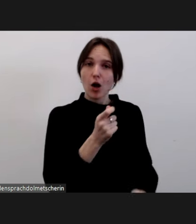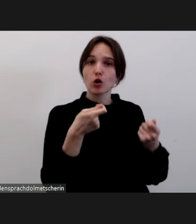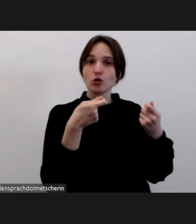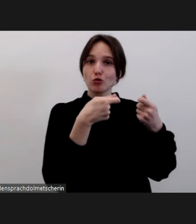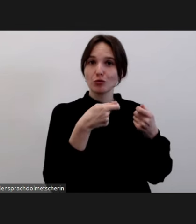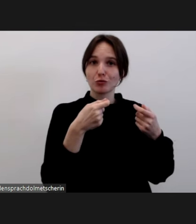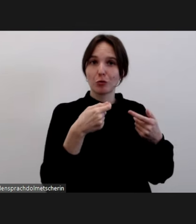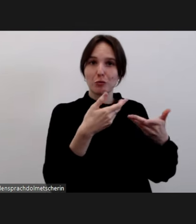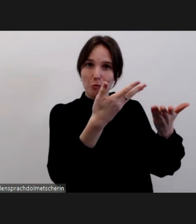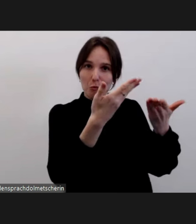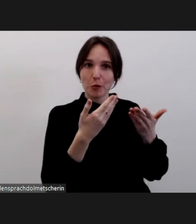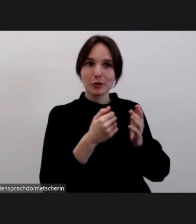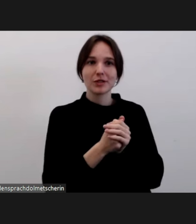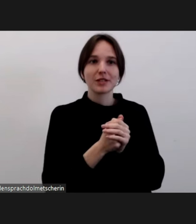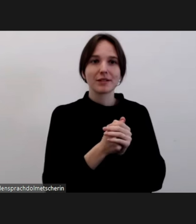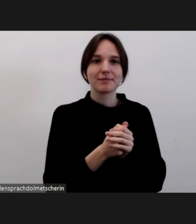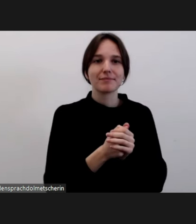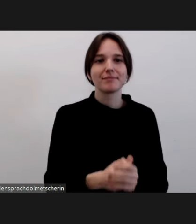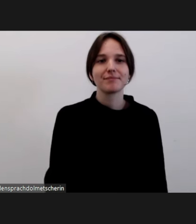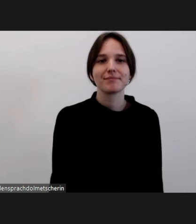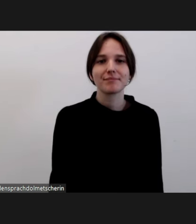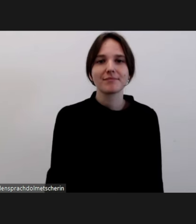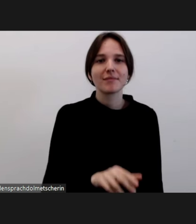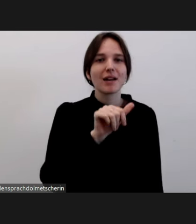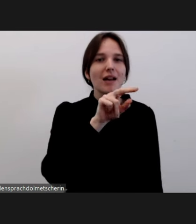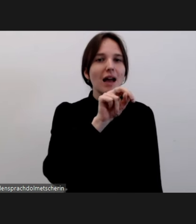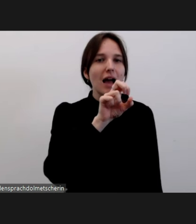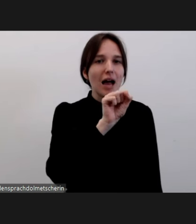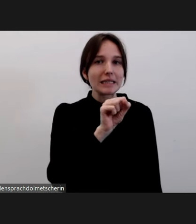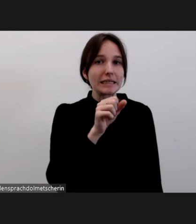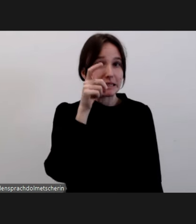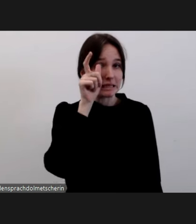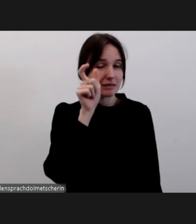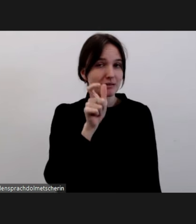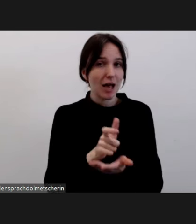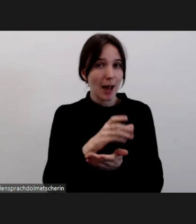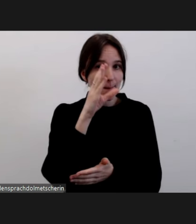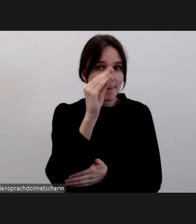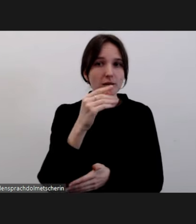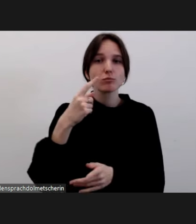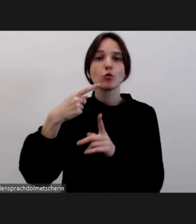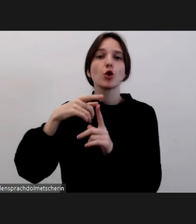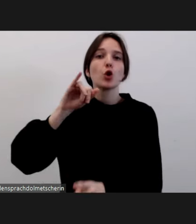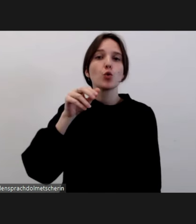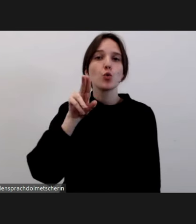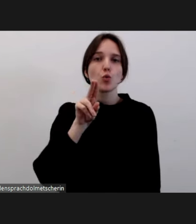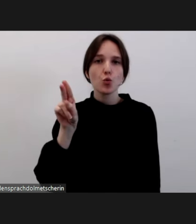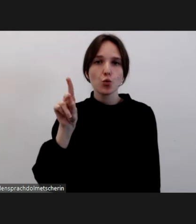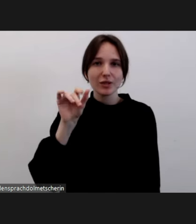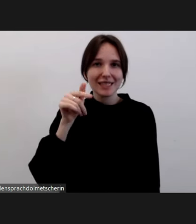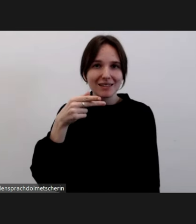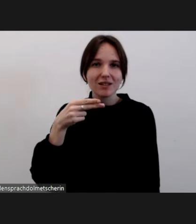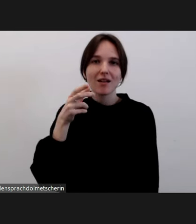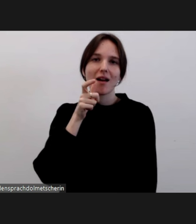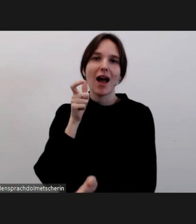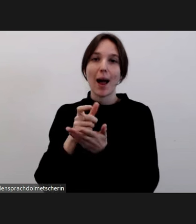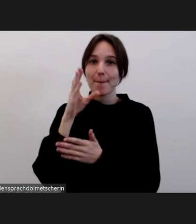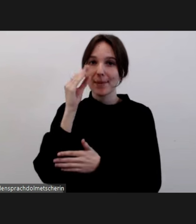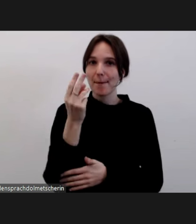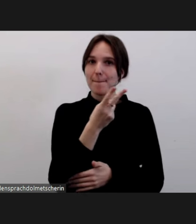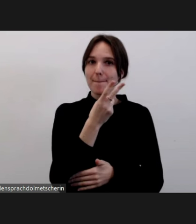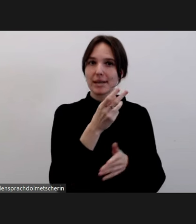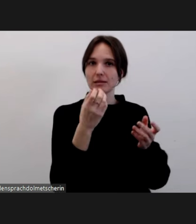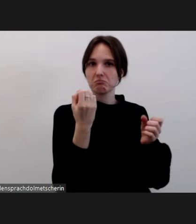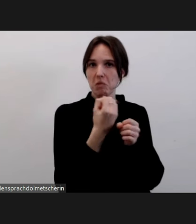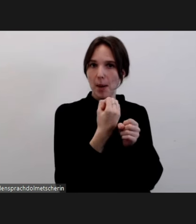Hannah B. Hans Hartmann arbeiten in der Amadeo-Antonio-Stiftung zum Thema Antifeminismus